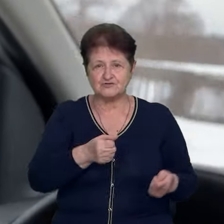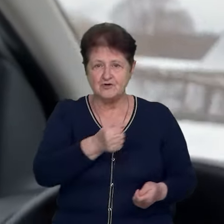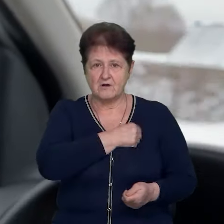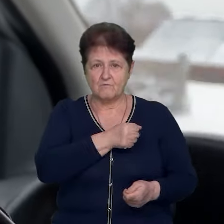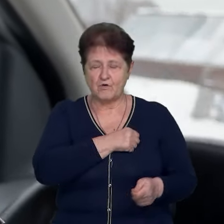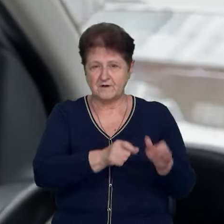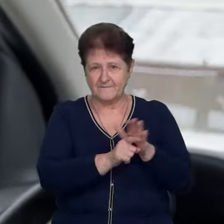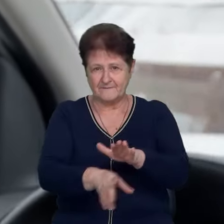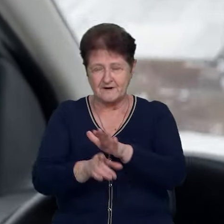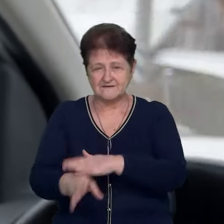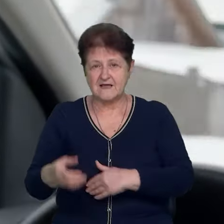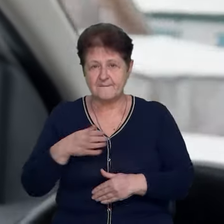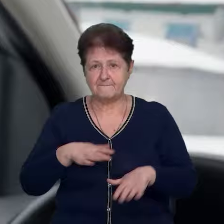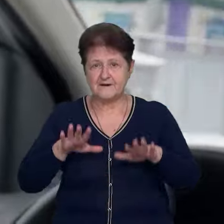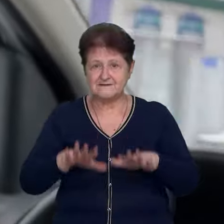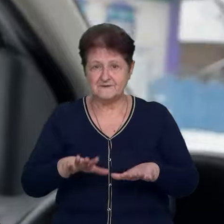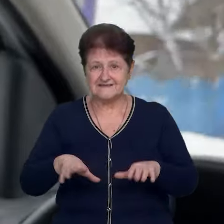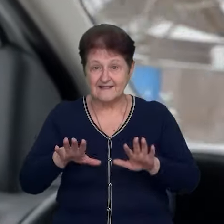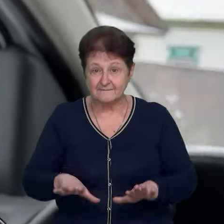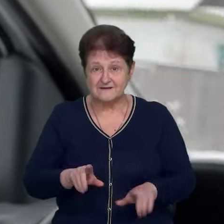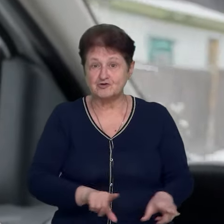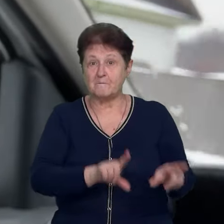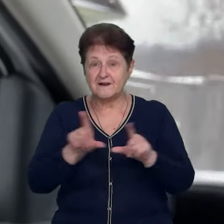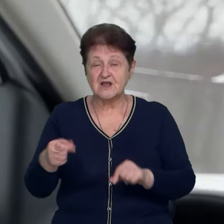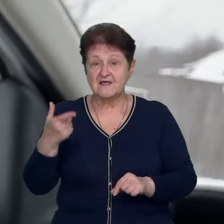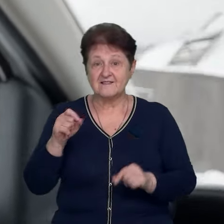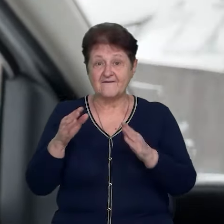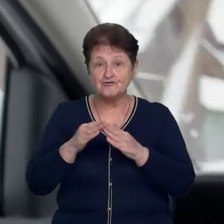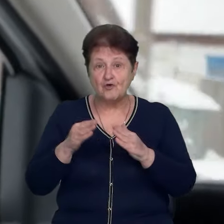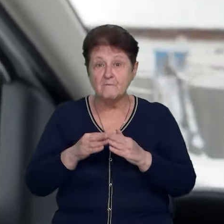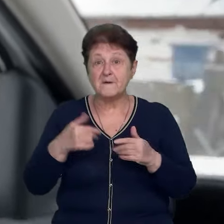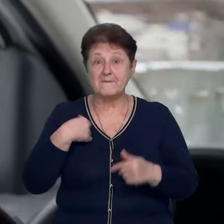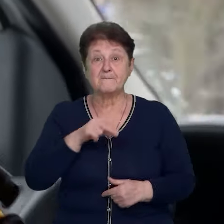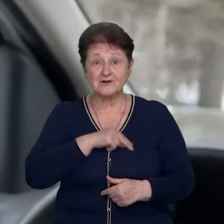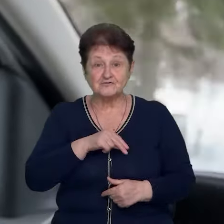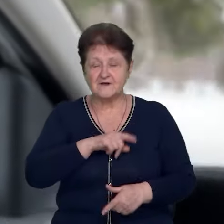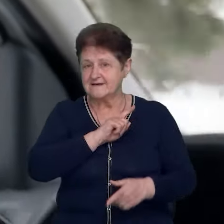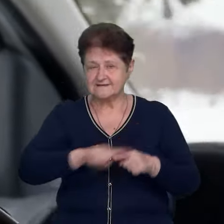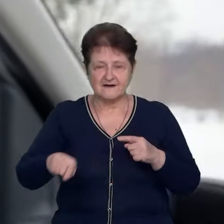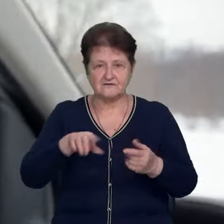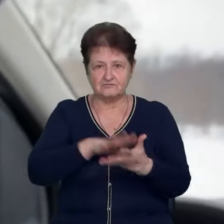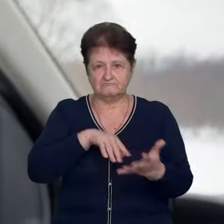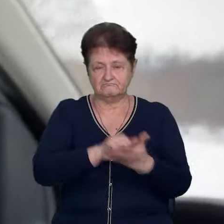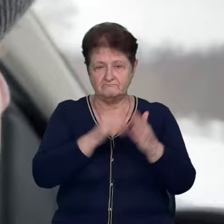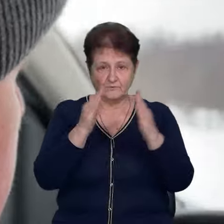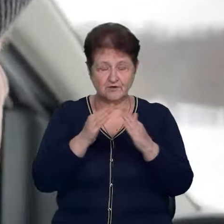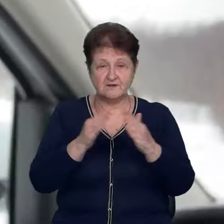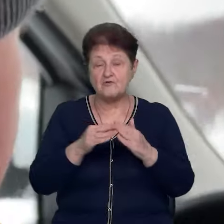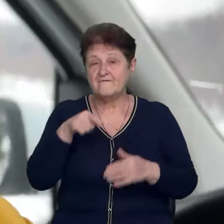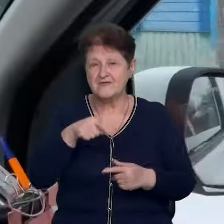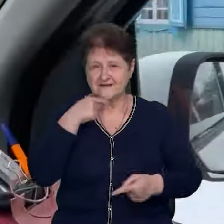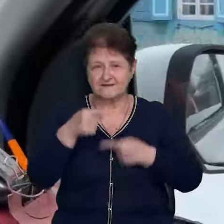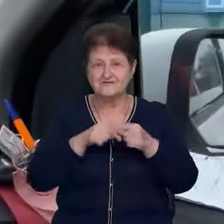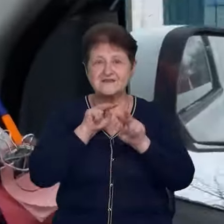переїжджаємо з місця на місце. Там, де ми працюємо в домі, одразу прилітає. Двох будинків вже нема. Вони